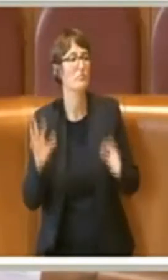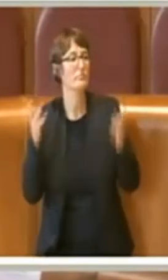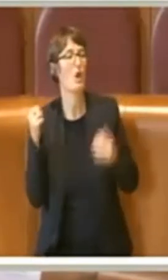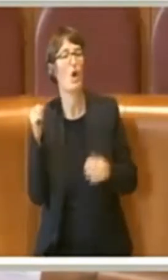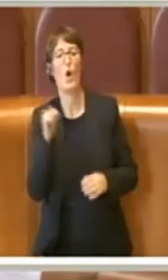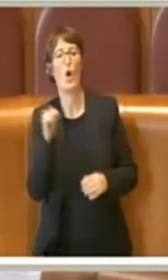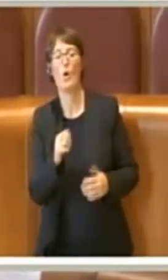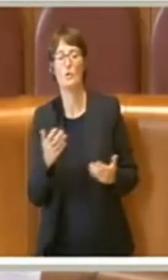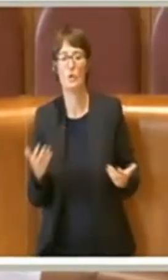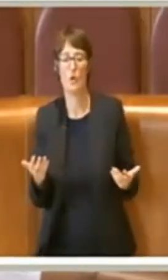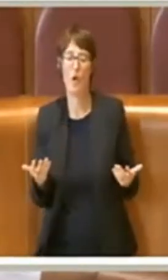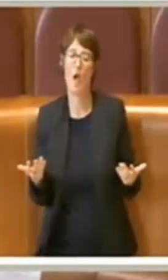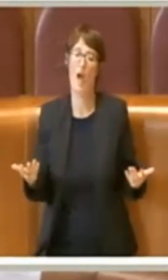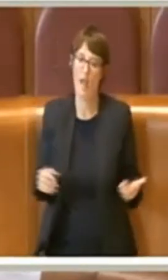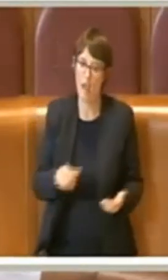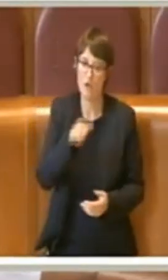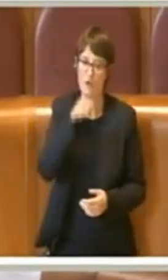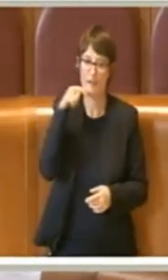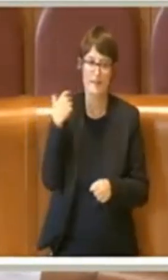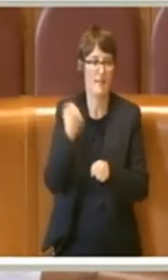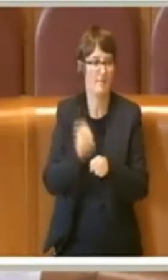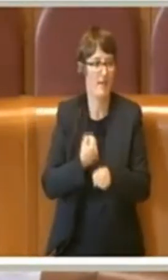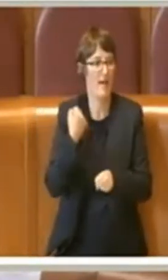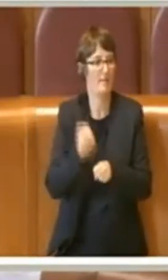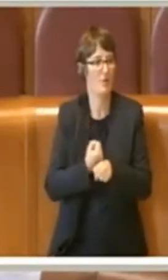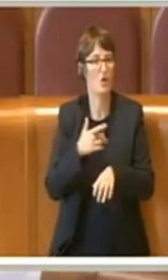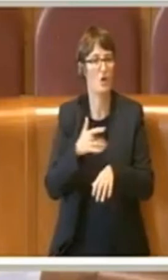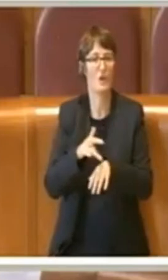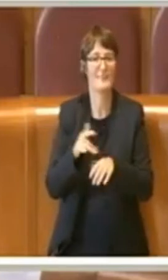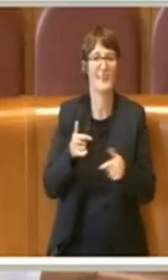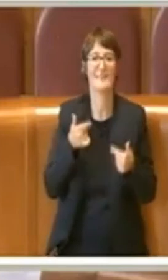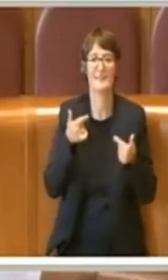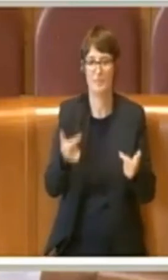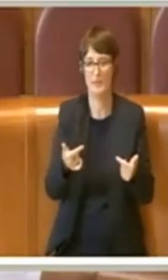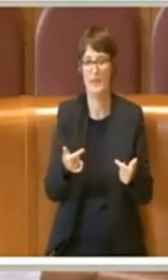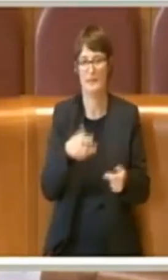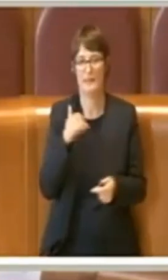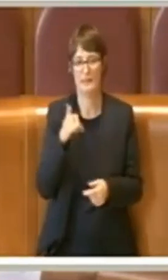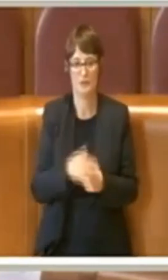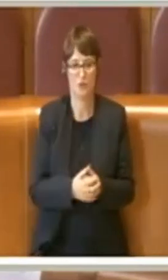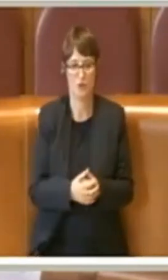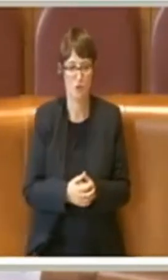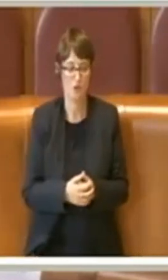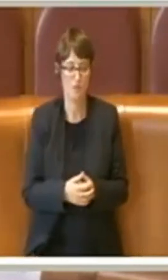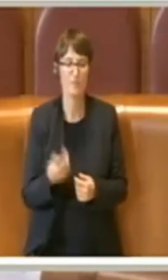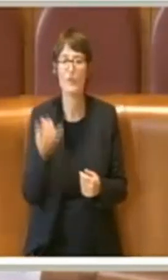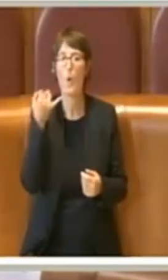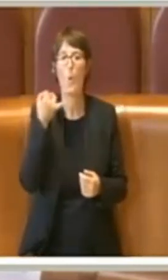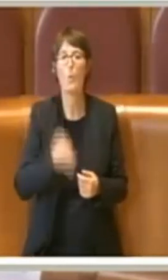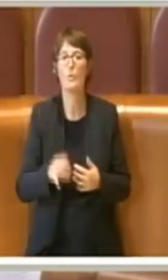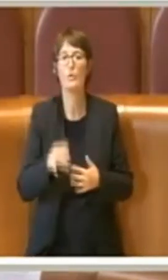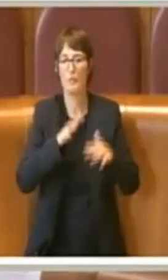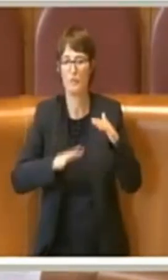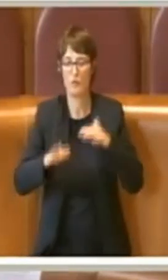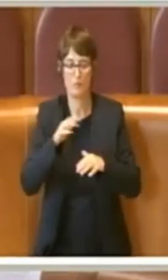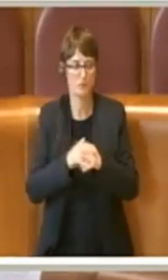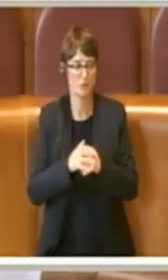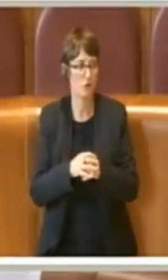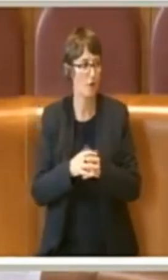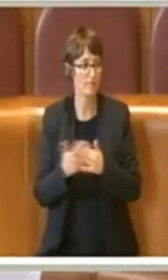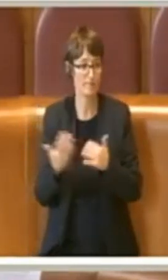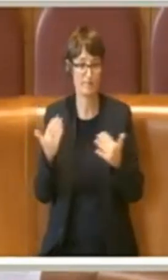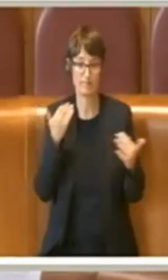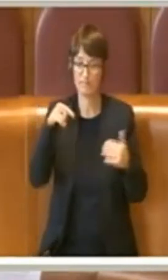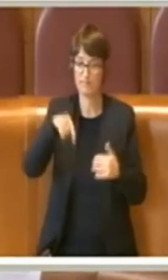un grosso lavoro di sensibilizzazione. Ultimo dato. Molte volte in quest'Aula ci è stato detto